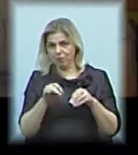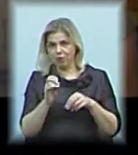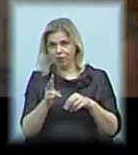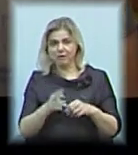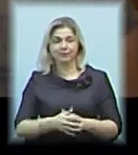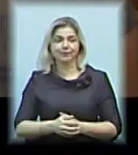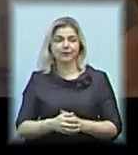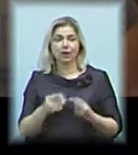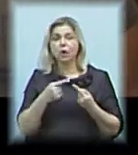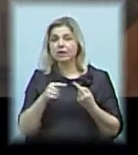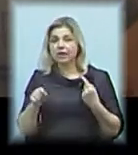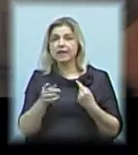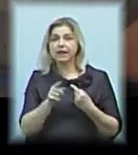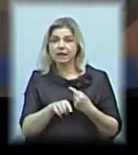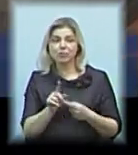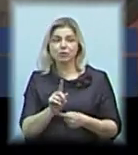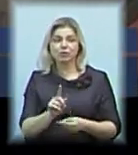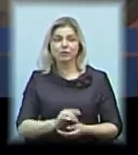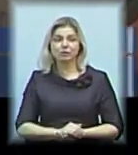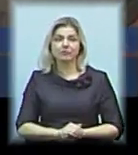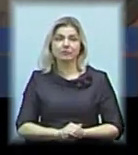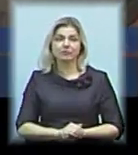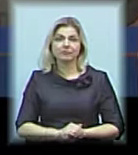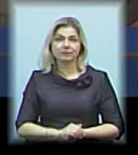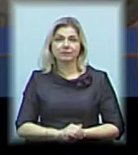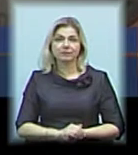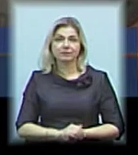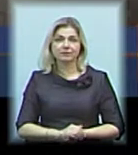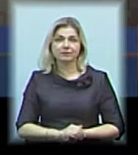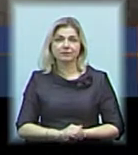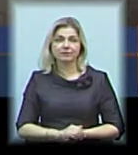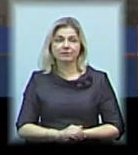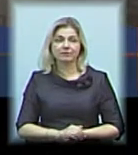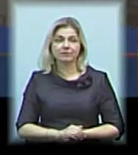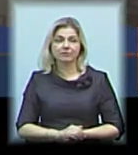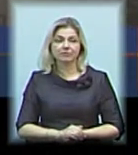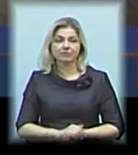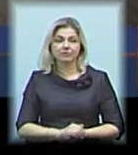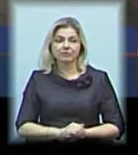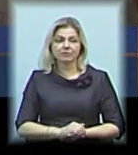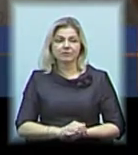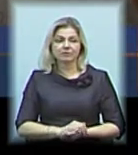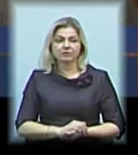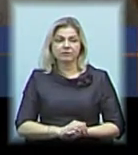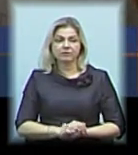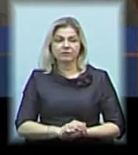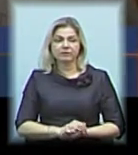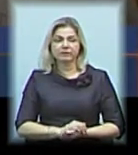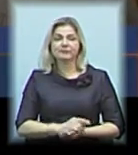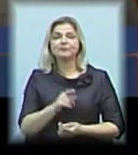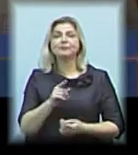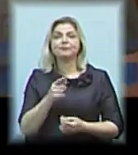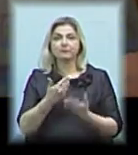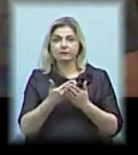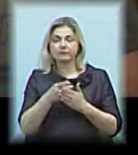«Відрізняється все тим, що, по-перше, тут робиш одну картину,